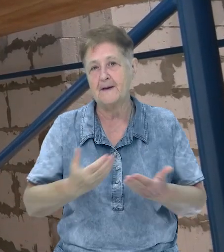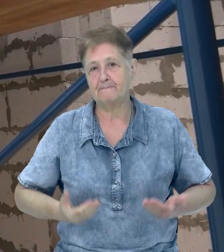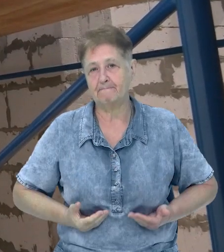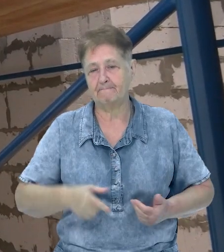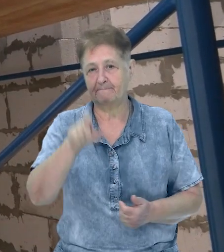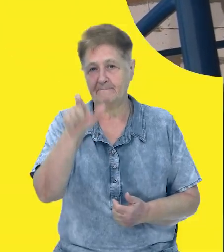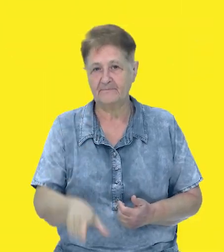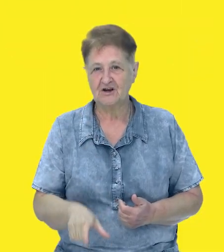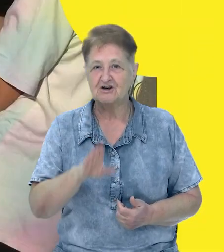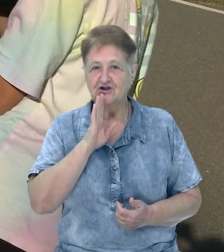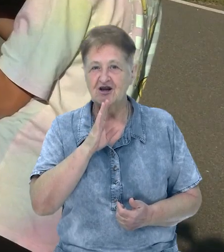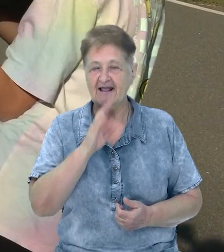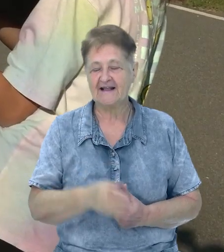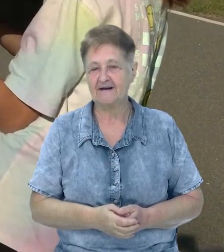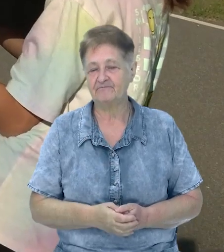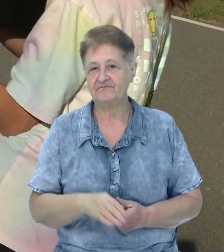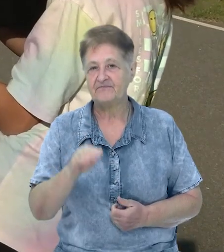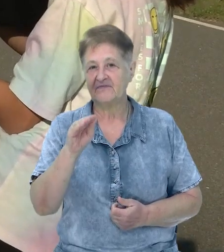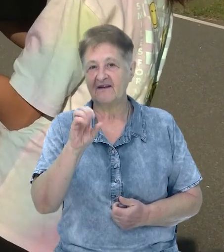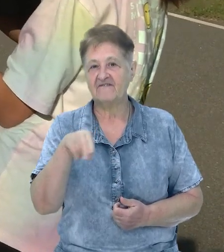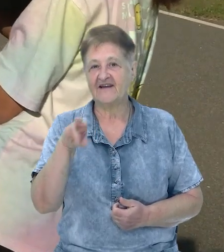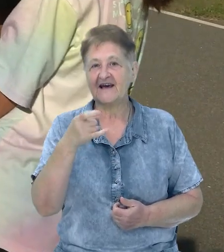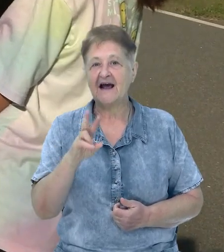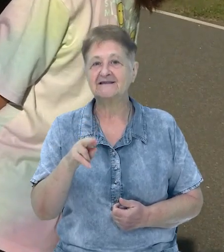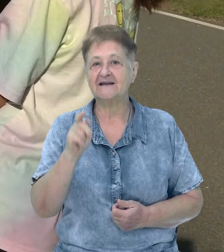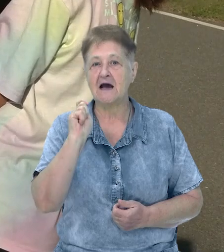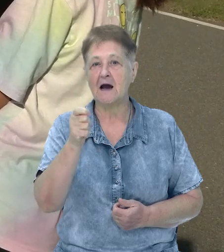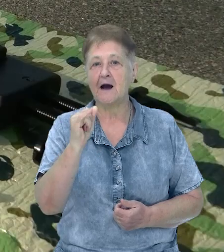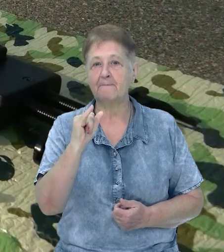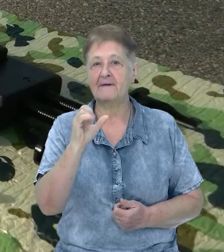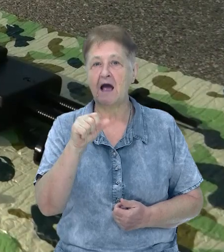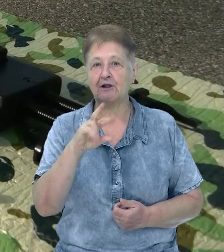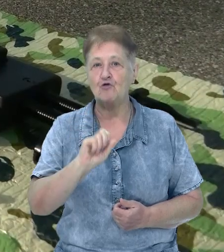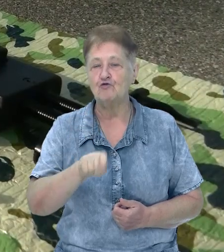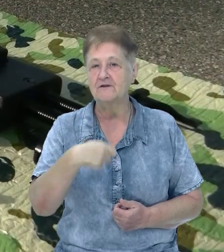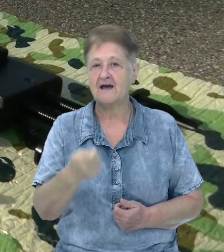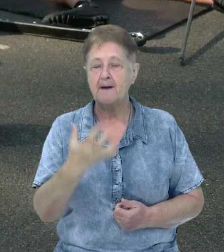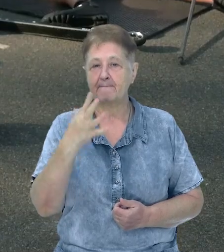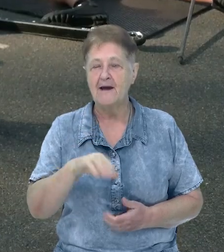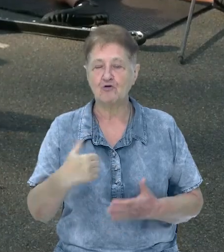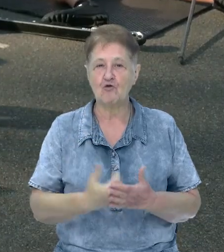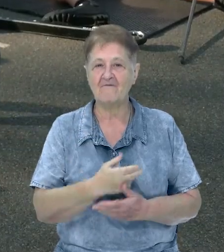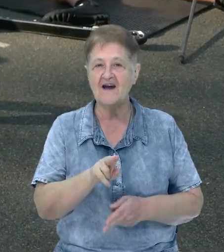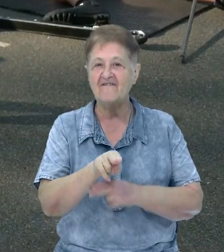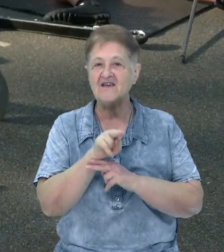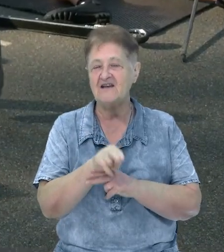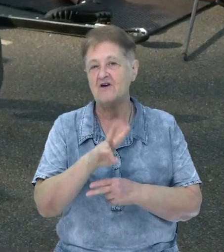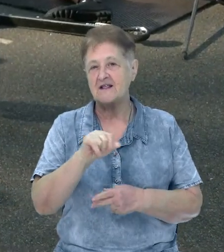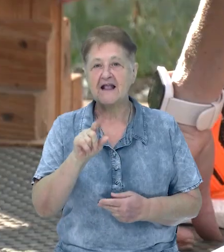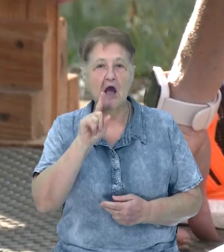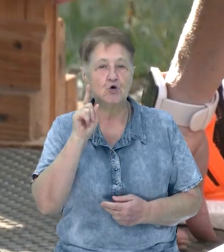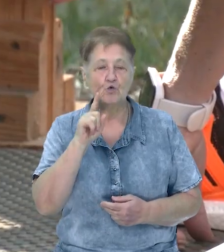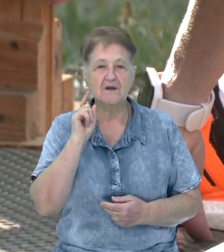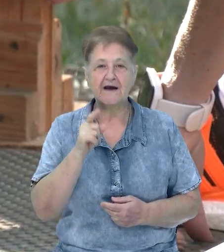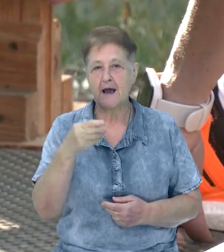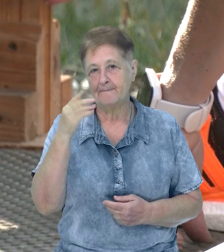жительки. Федерація біатлону України надала п'ять нових пневматичних винтівок для юних біатлоністів